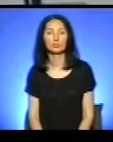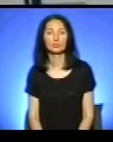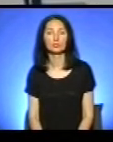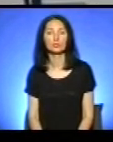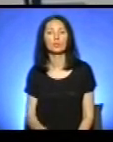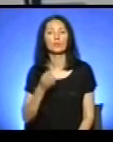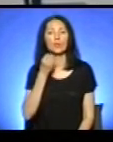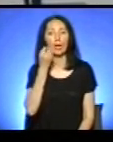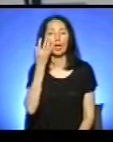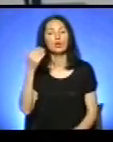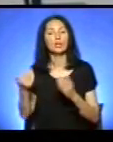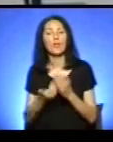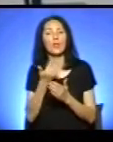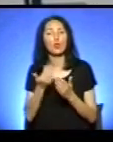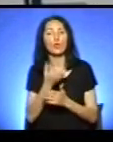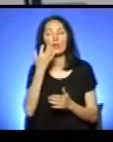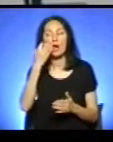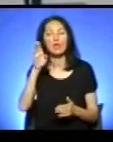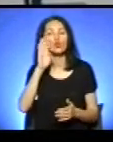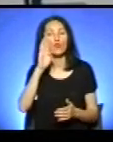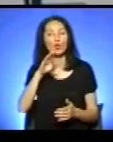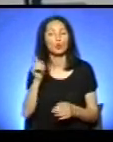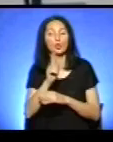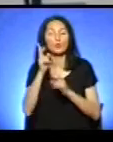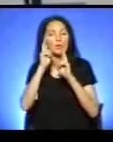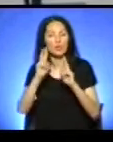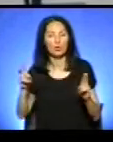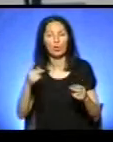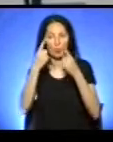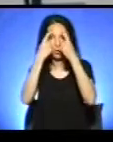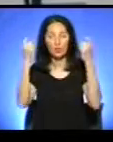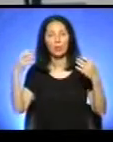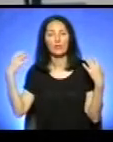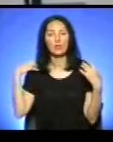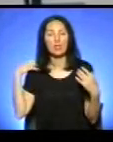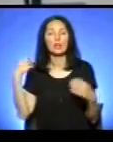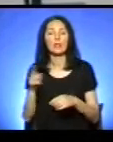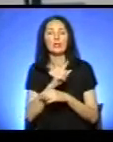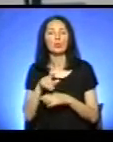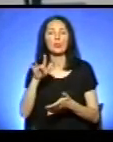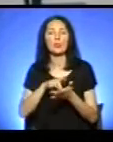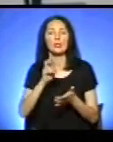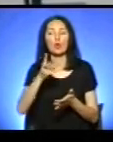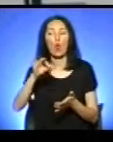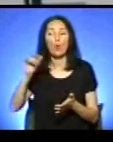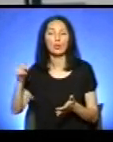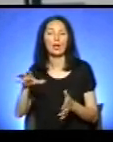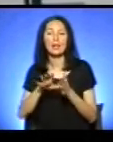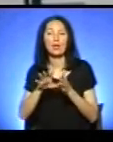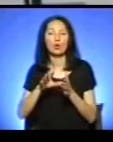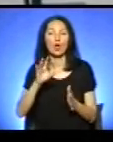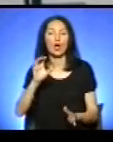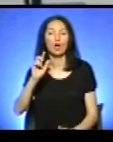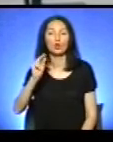Коли відновлять гарячі водопостачання у Тернополі невідомо, повідомив начальник Тернопільміськтеплокомуненерго Андрій Чумак.